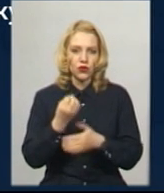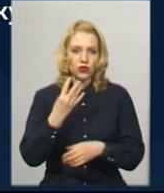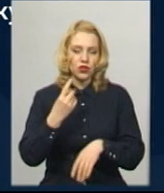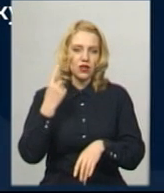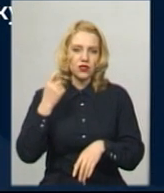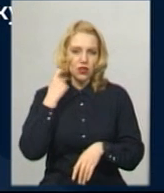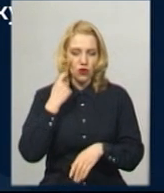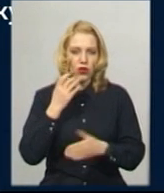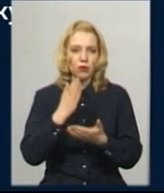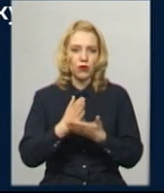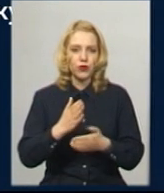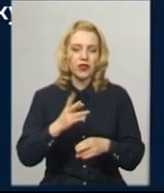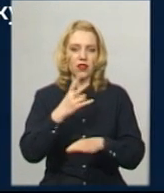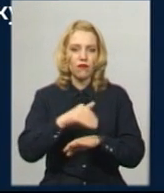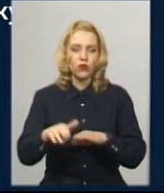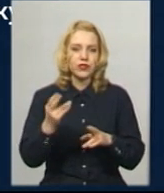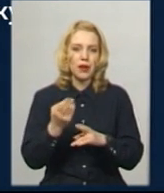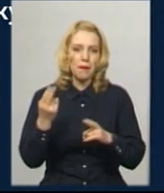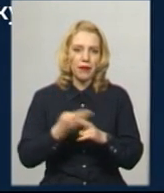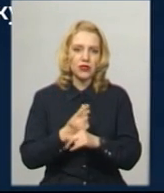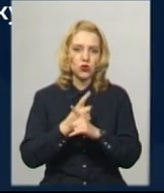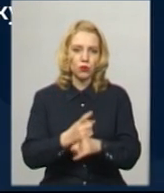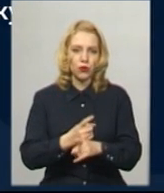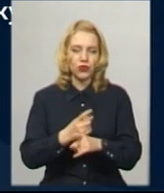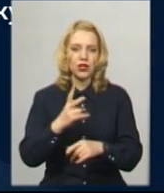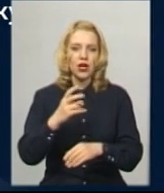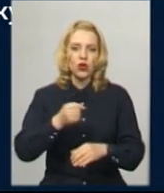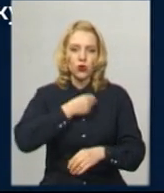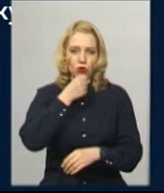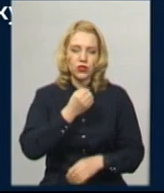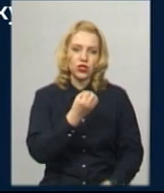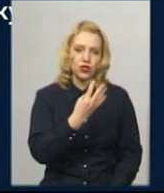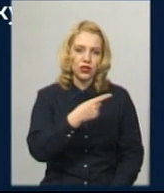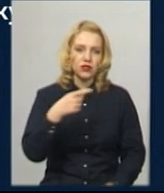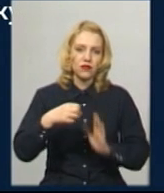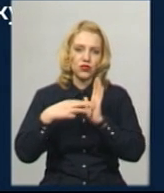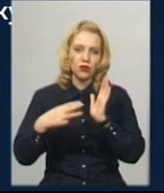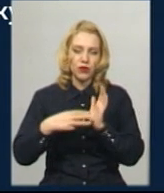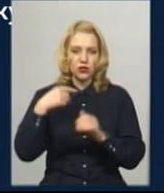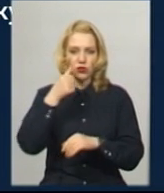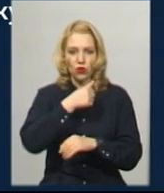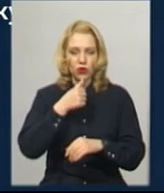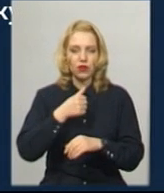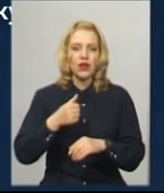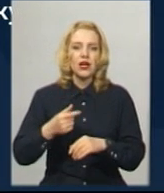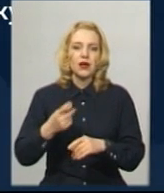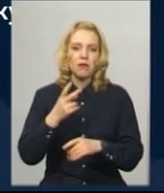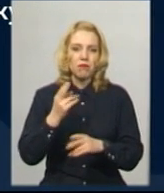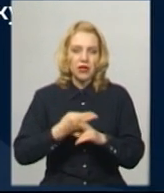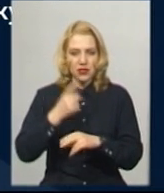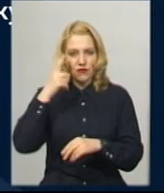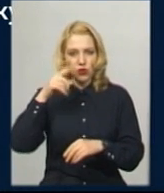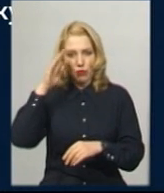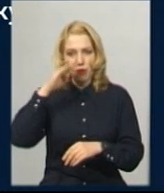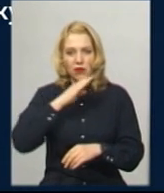перебувати на вулиці без супроводу дорослих, дітям 14-18 років без відома батьків чи опікунів. Посилюються патрулі